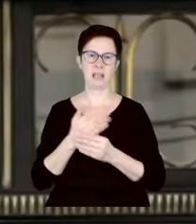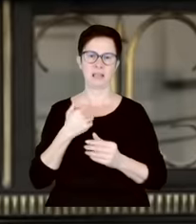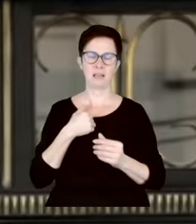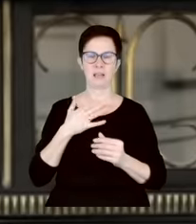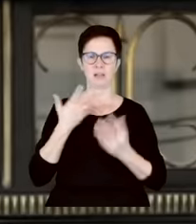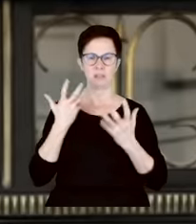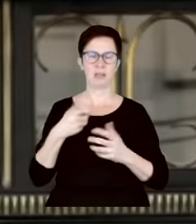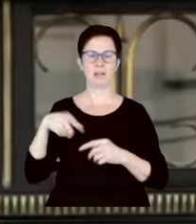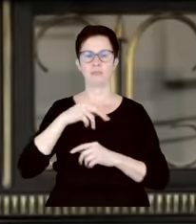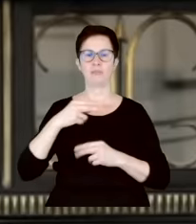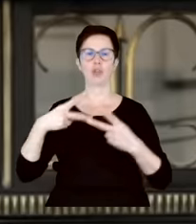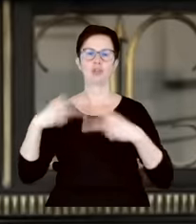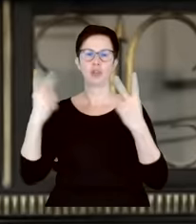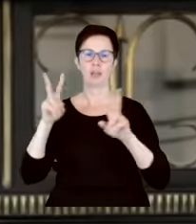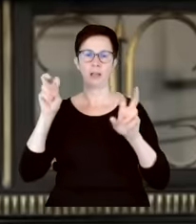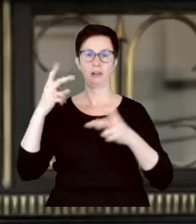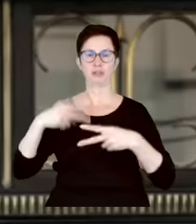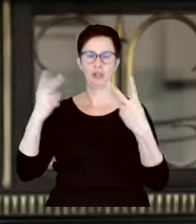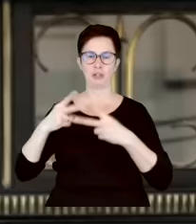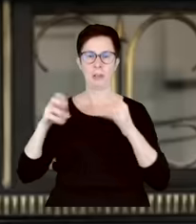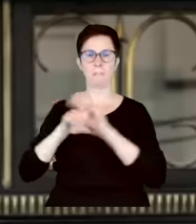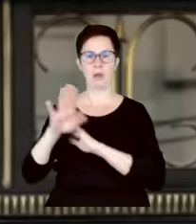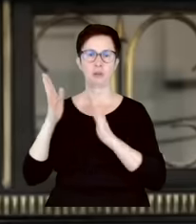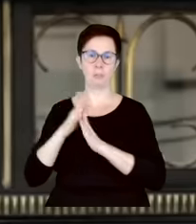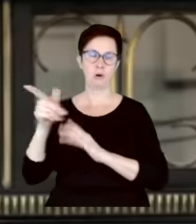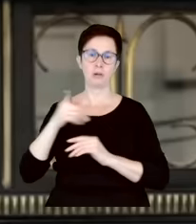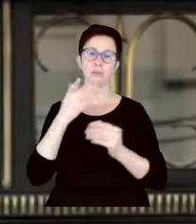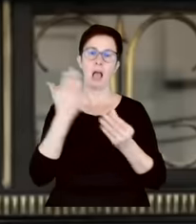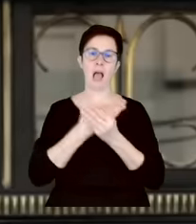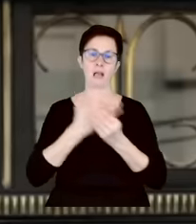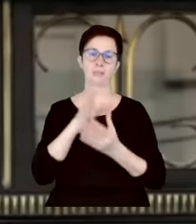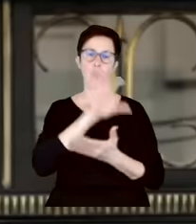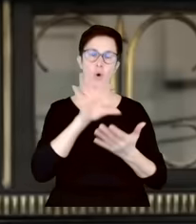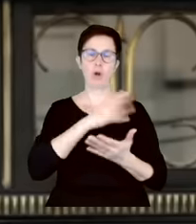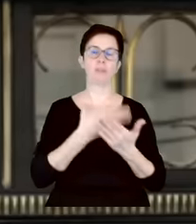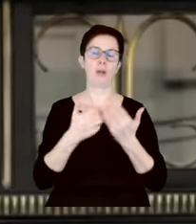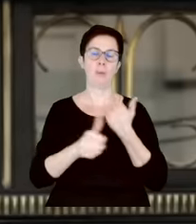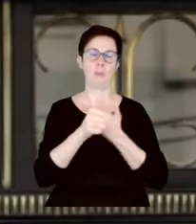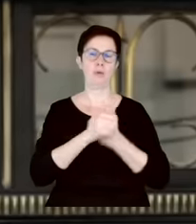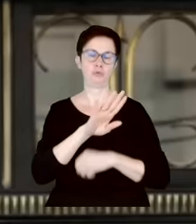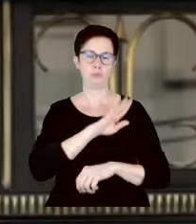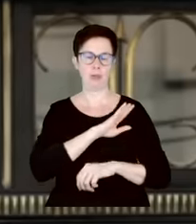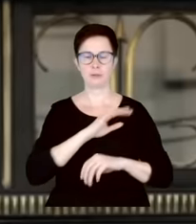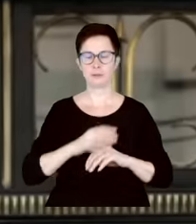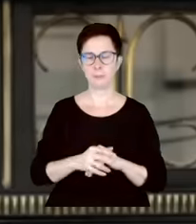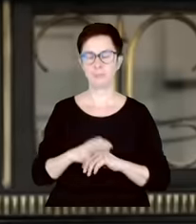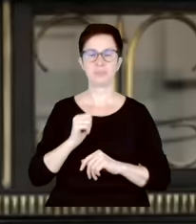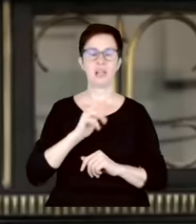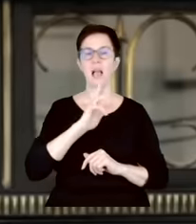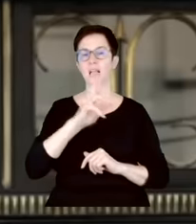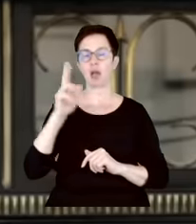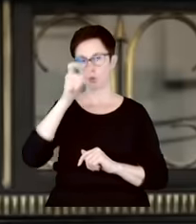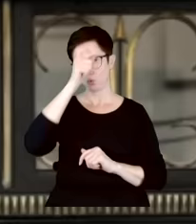zwani dziennikarze mediów, może zwrócili się o te akta i zobaczyli, jaka jest tego przyczyna. A każdy człowiek